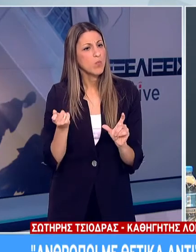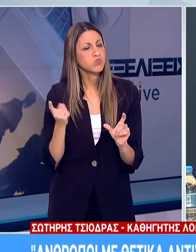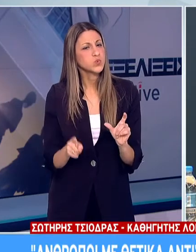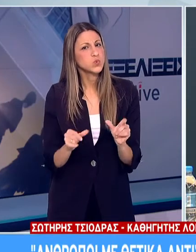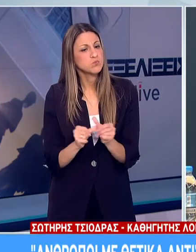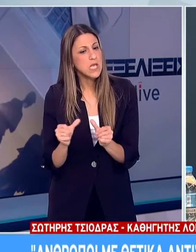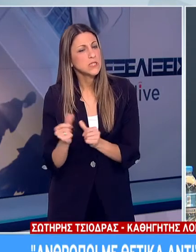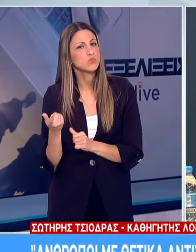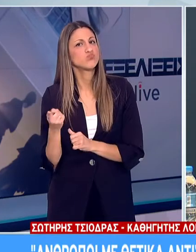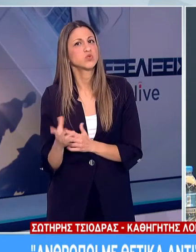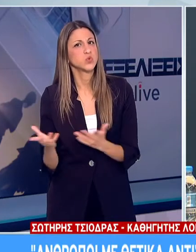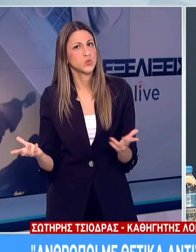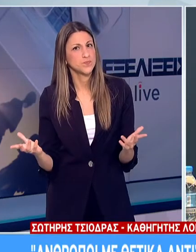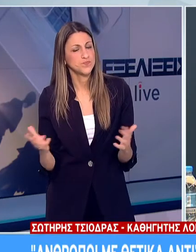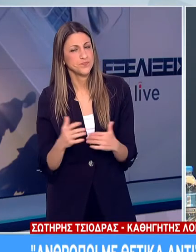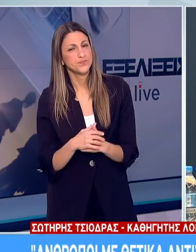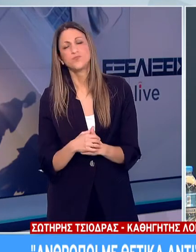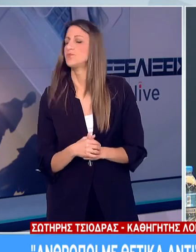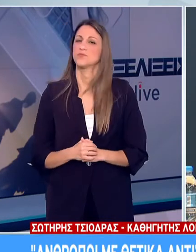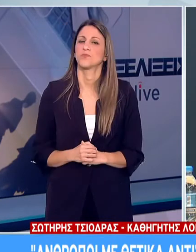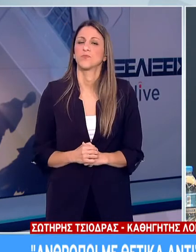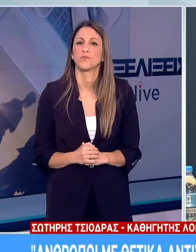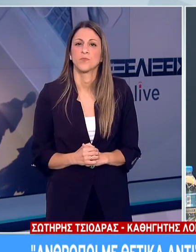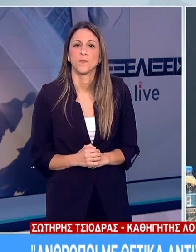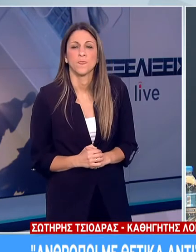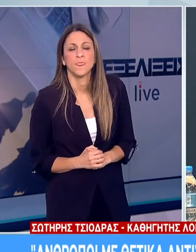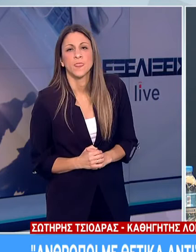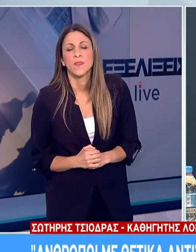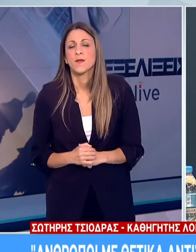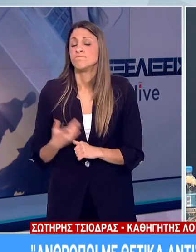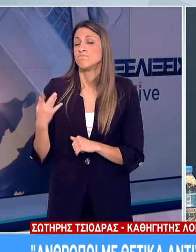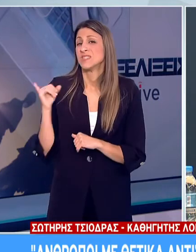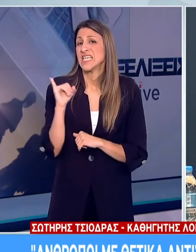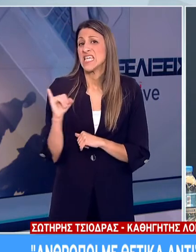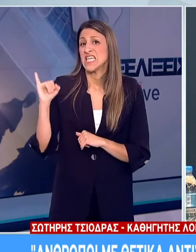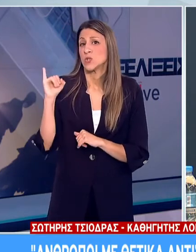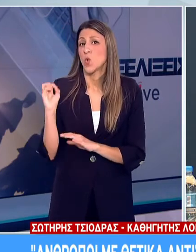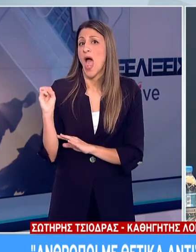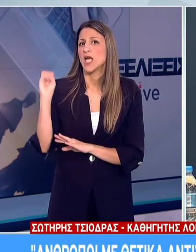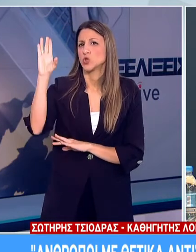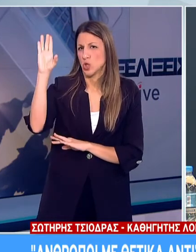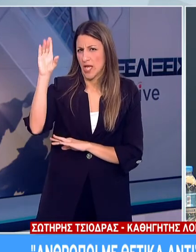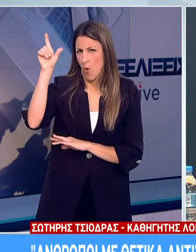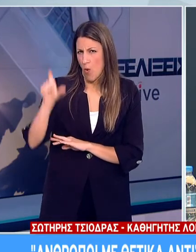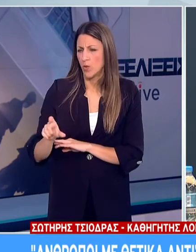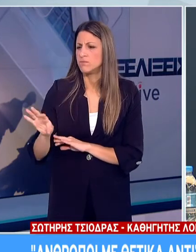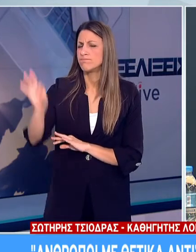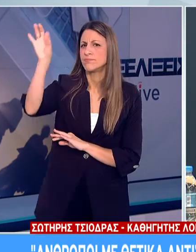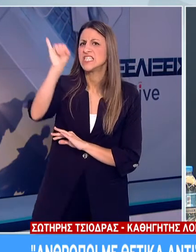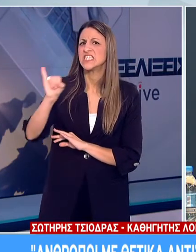Ίσως διαβάσατε ή ακούσατε τις δηλώσεις από το γνωστό σε όλους Robert Koch Institute, ένα από τα Ινστιτούτα